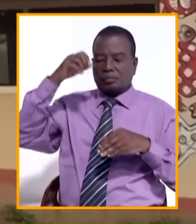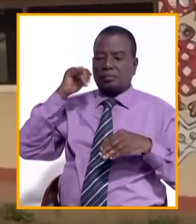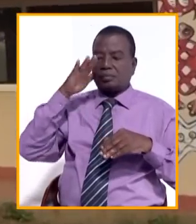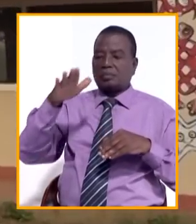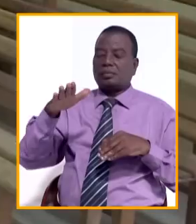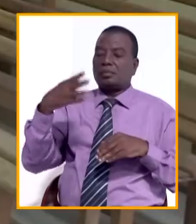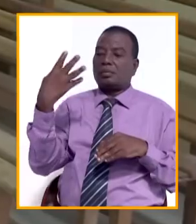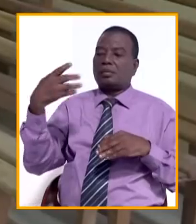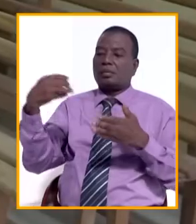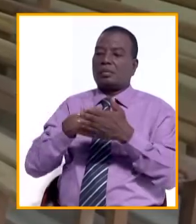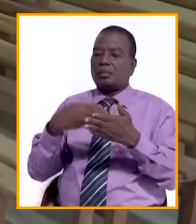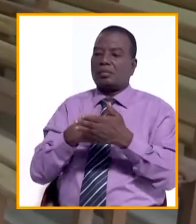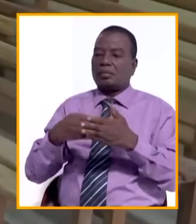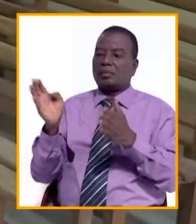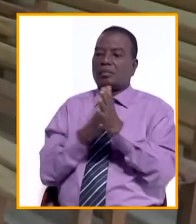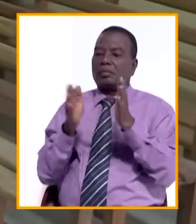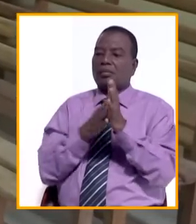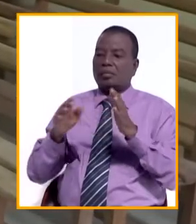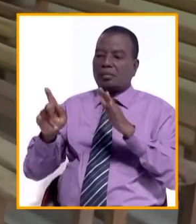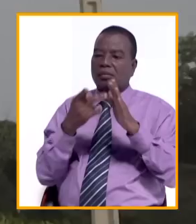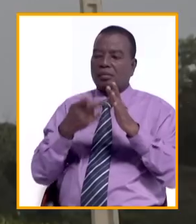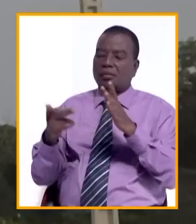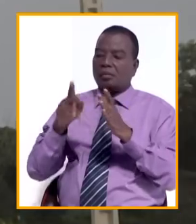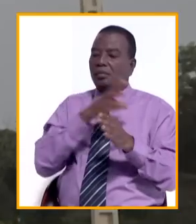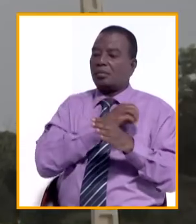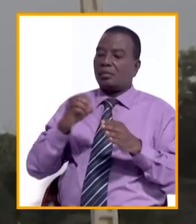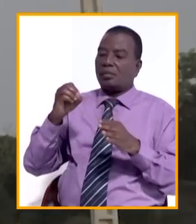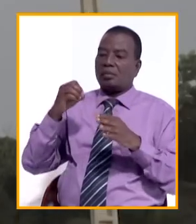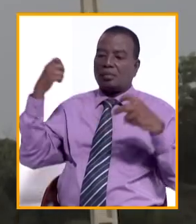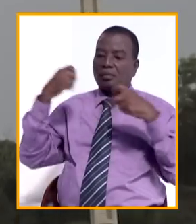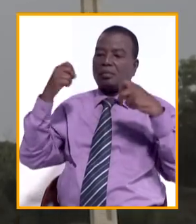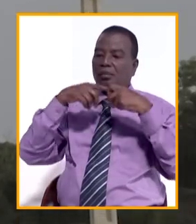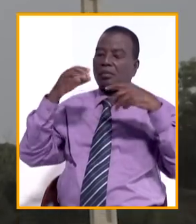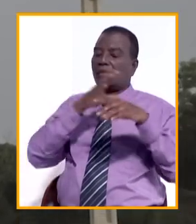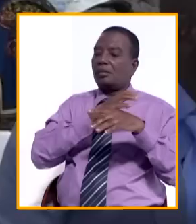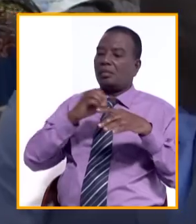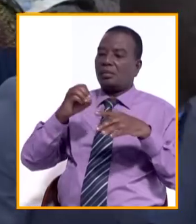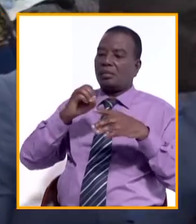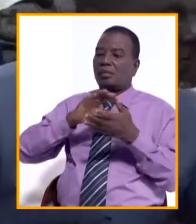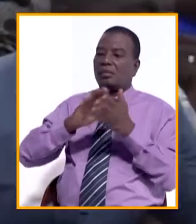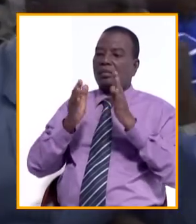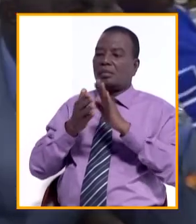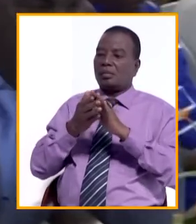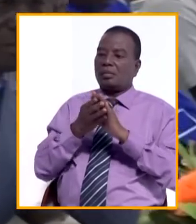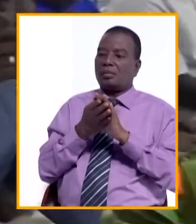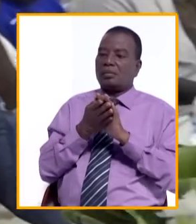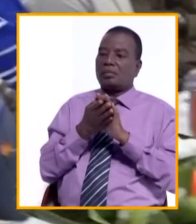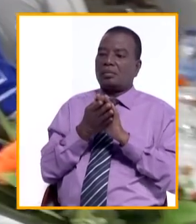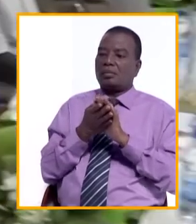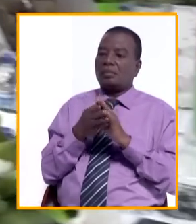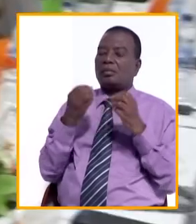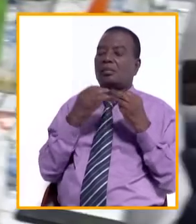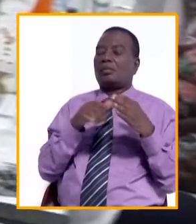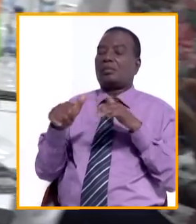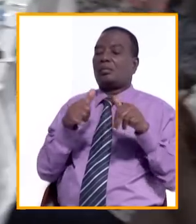quatre nouvelles écoles maternelles et primaires, l'électrification de l'As Assini-Assouindé de 22 kilomètres. Autant d